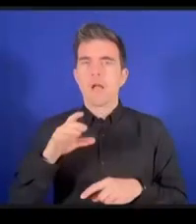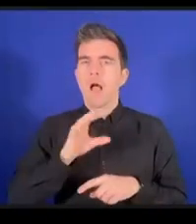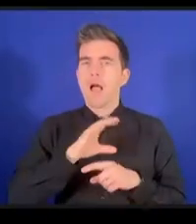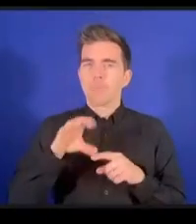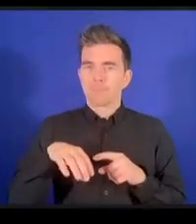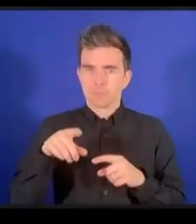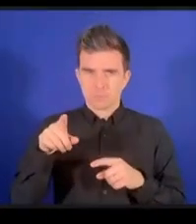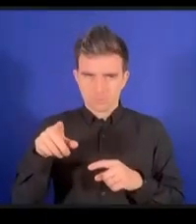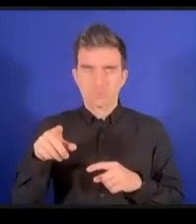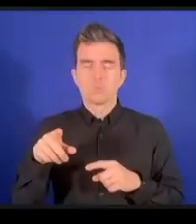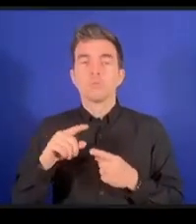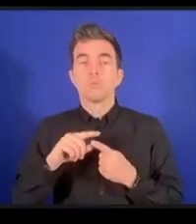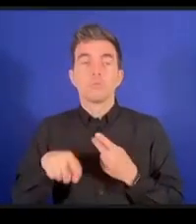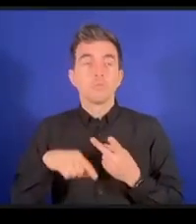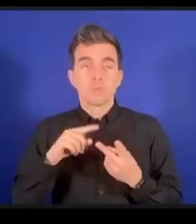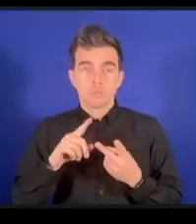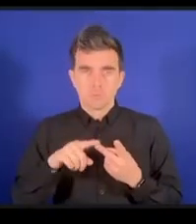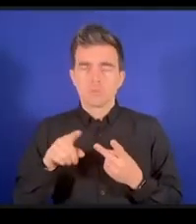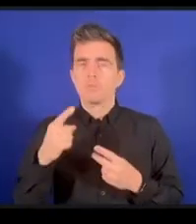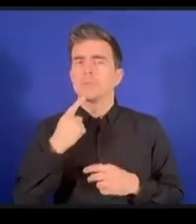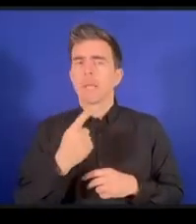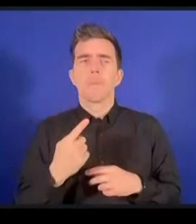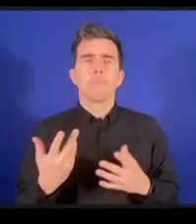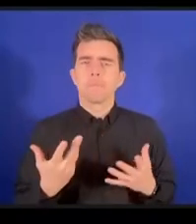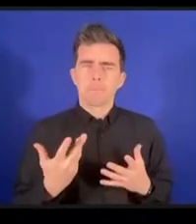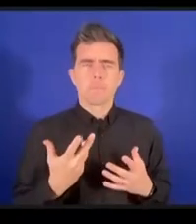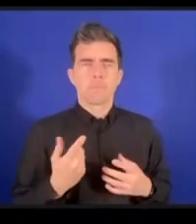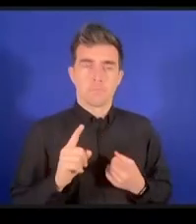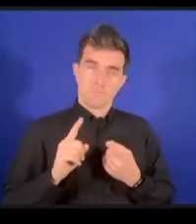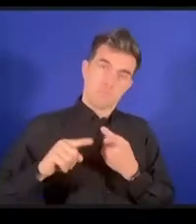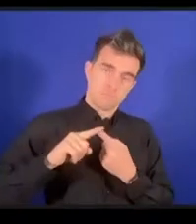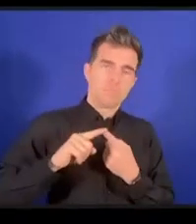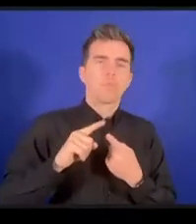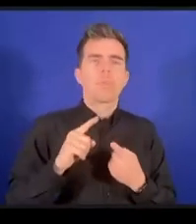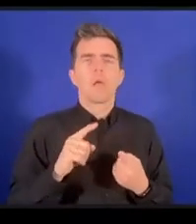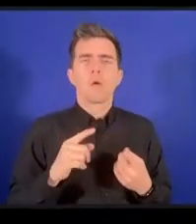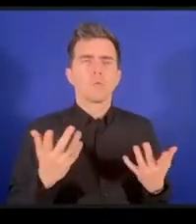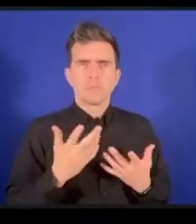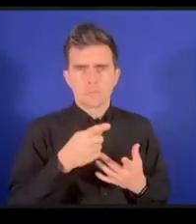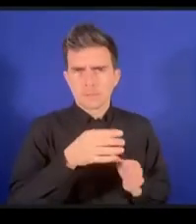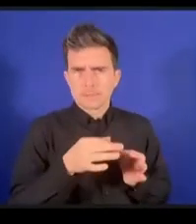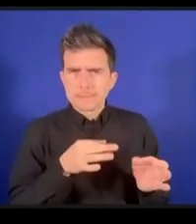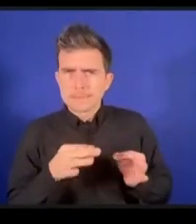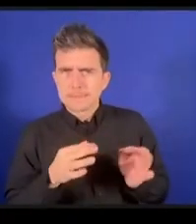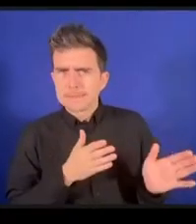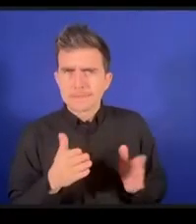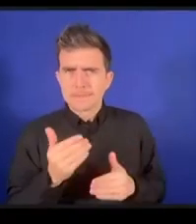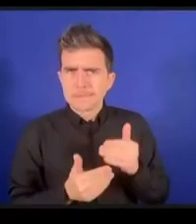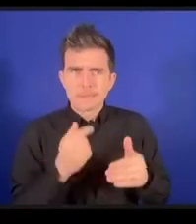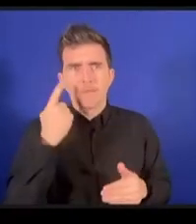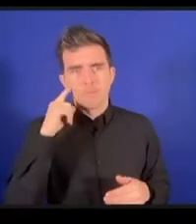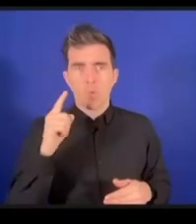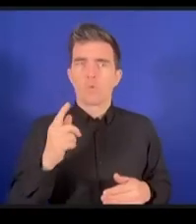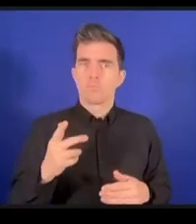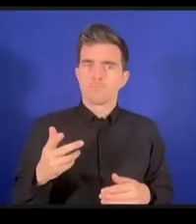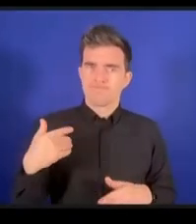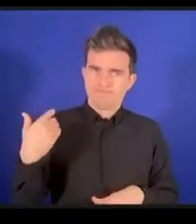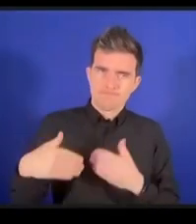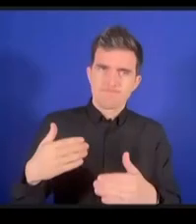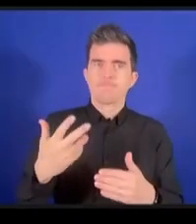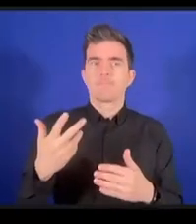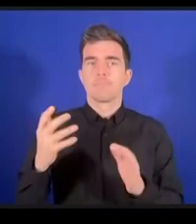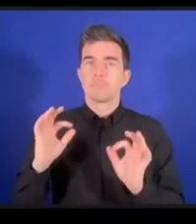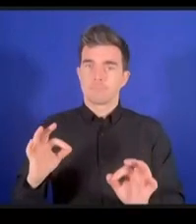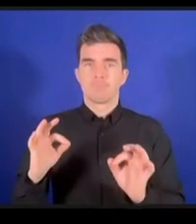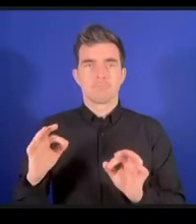確立された専門家のための国際規範のレレバンシーを高めることができますかそれから日々の